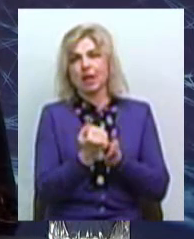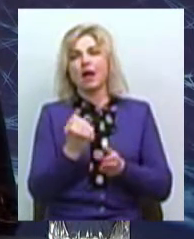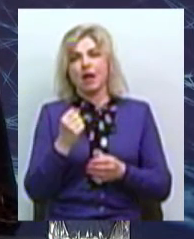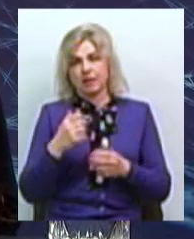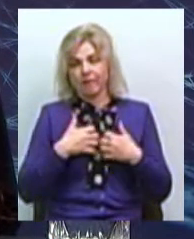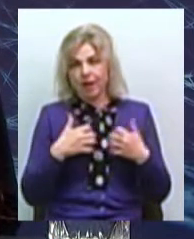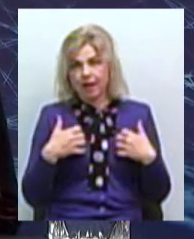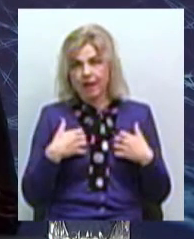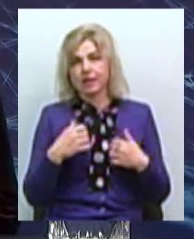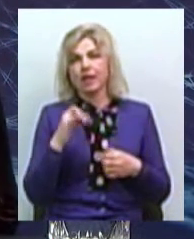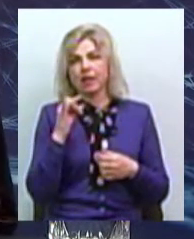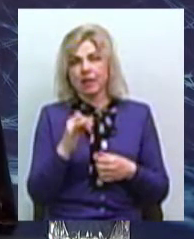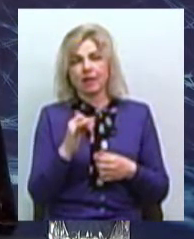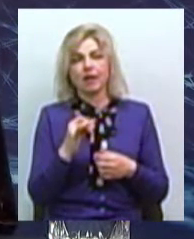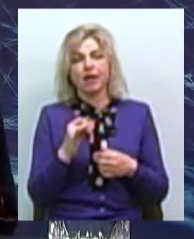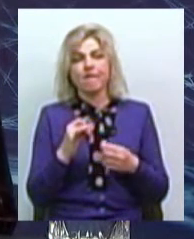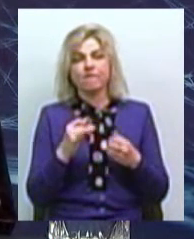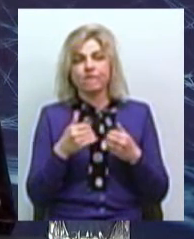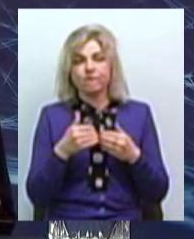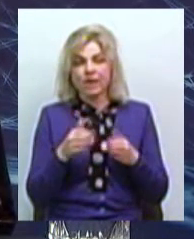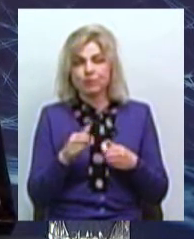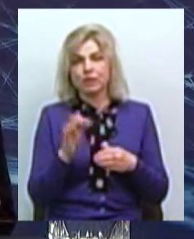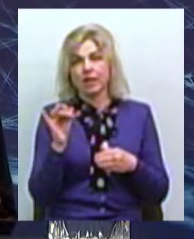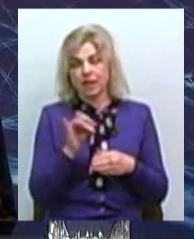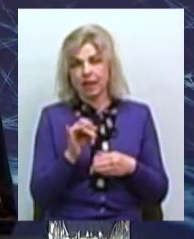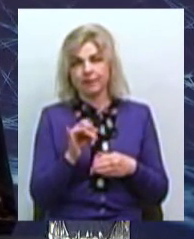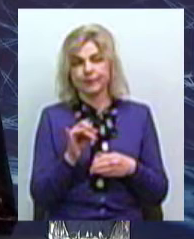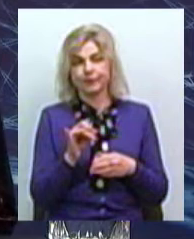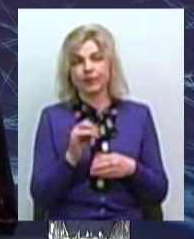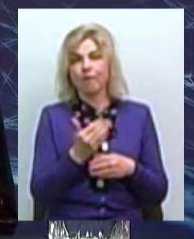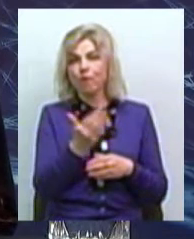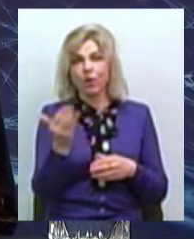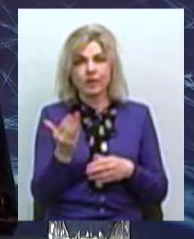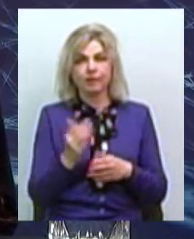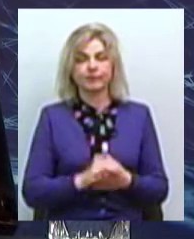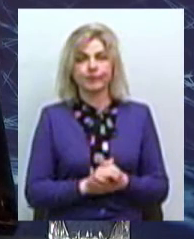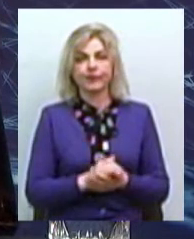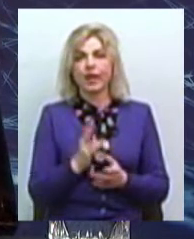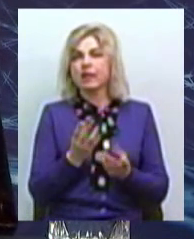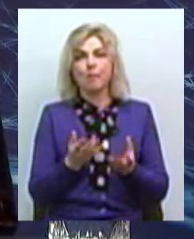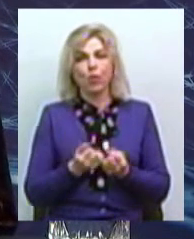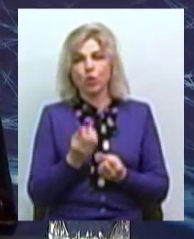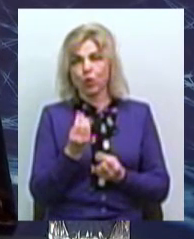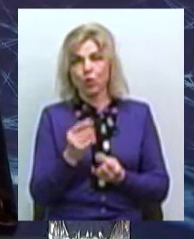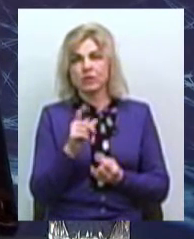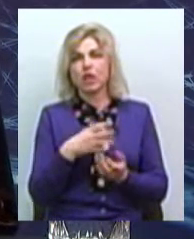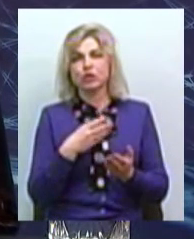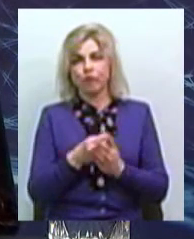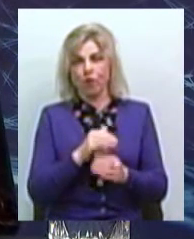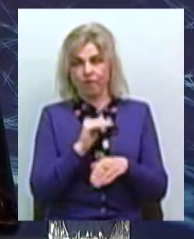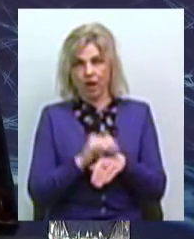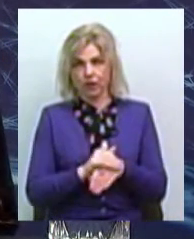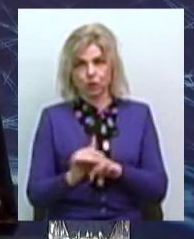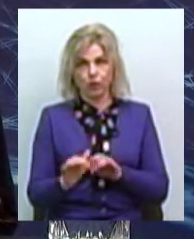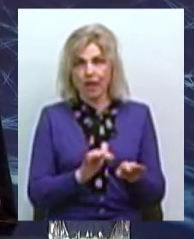стерилізація, вакцинація, адопція або випуск. І при цьому вони не отримують гроші за свою фактичну